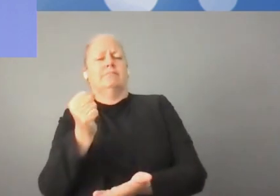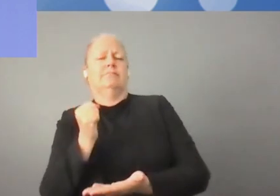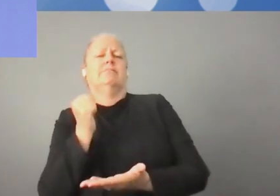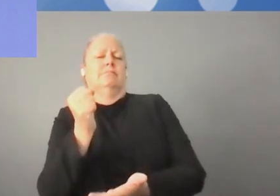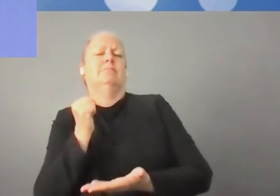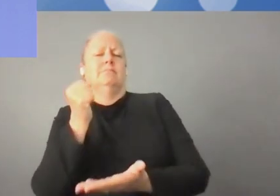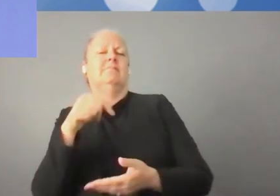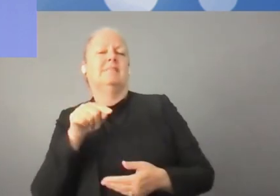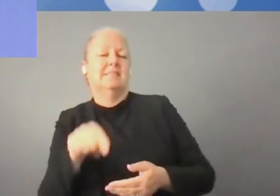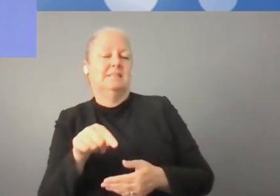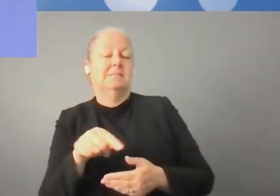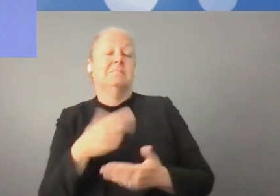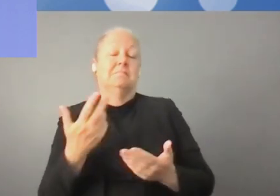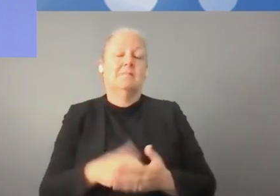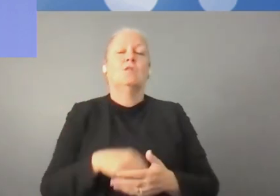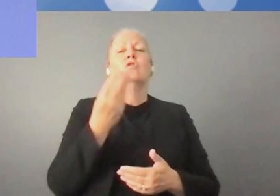croissance organique.